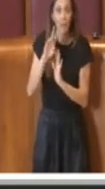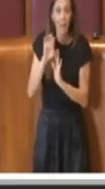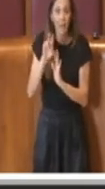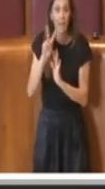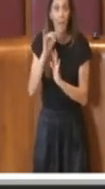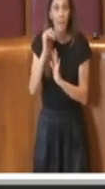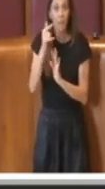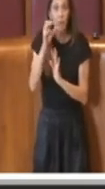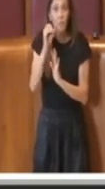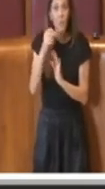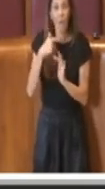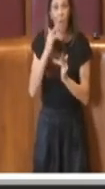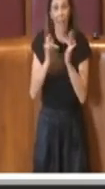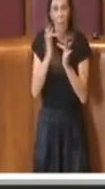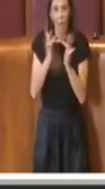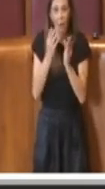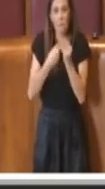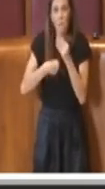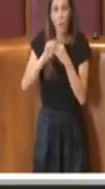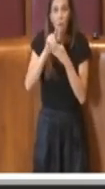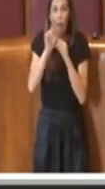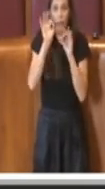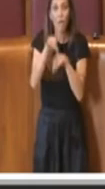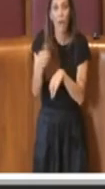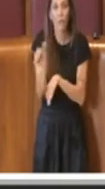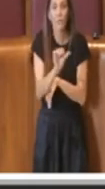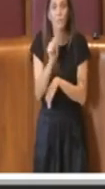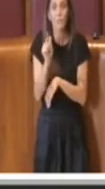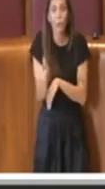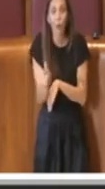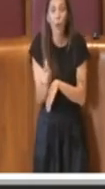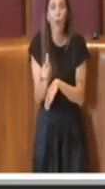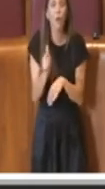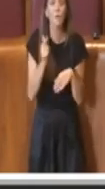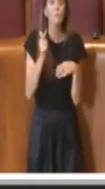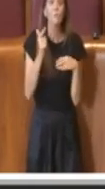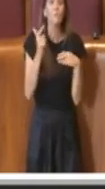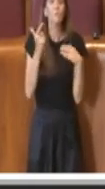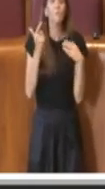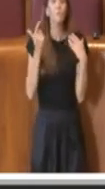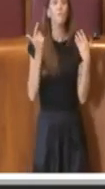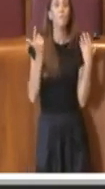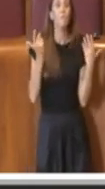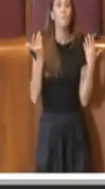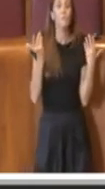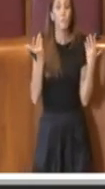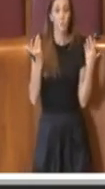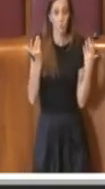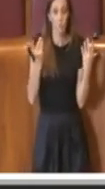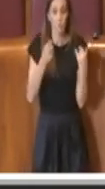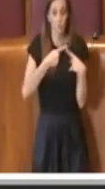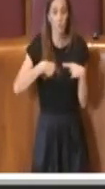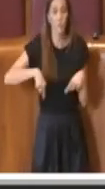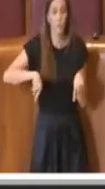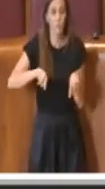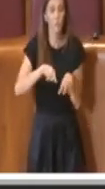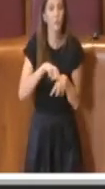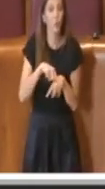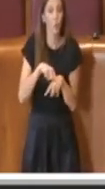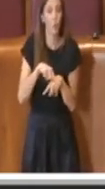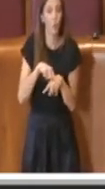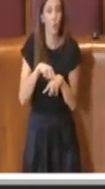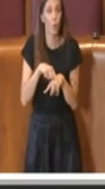-mail, è insomma importante. Per questo che noi possiamo accogliere